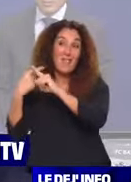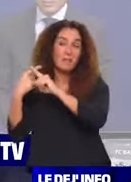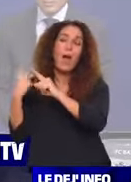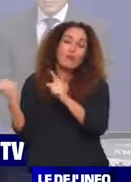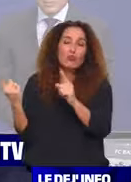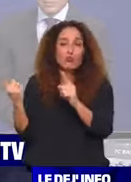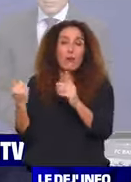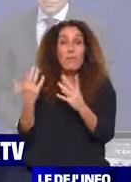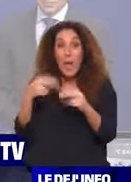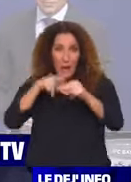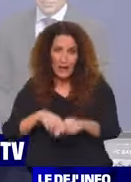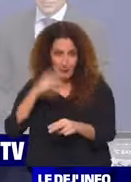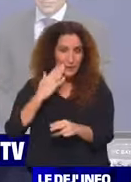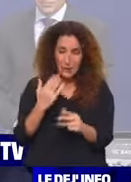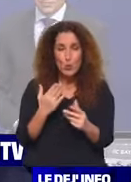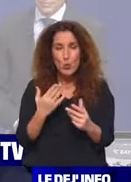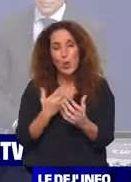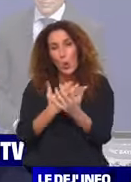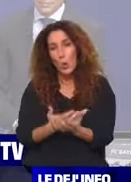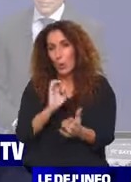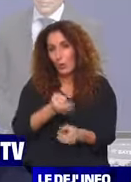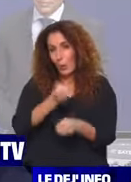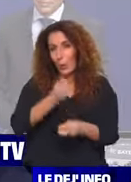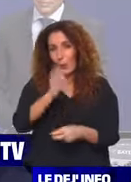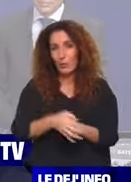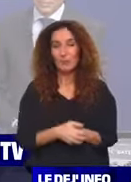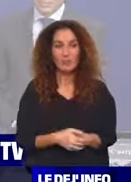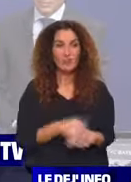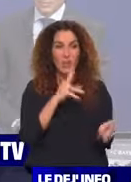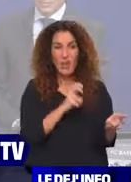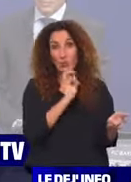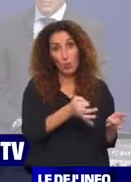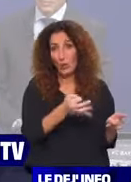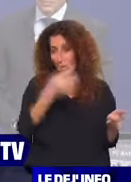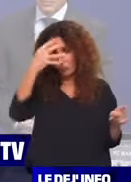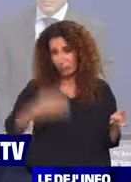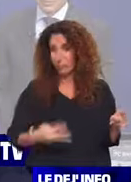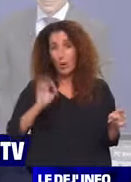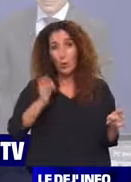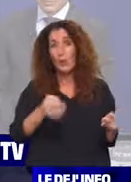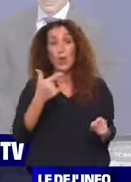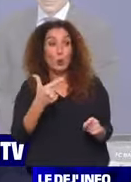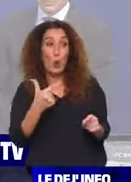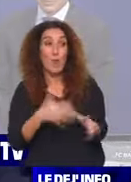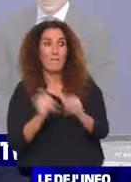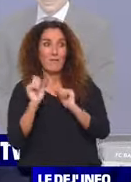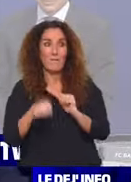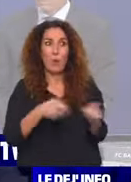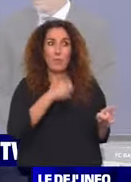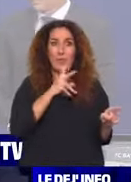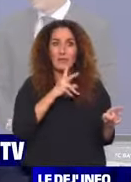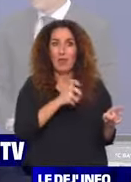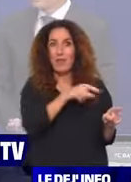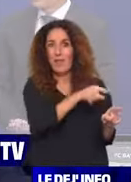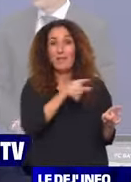Oui, ça va être difficile, effectivement, pour le PSG. On va se retrouver face à des poids lourds. Il y a deux poids lourds à éviter absolument pour le PSG. On reste